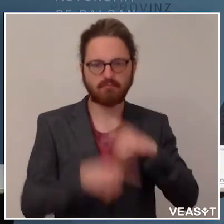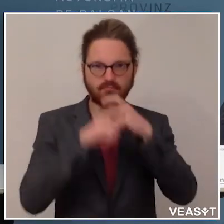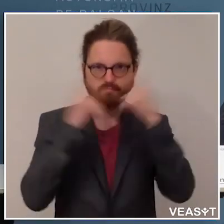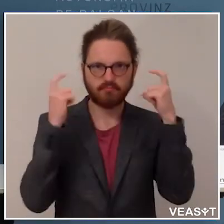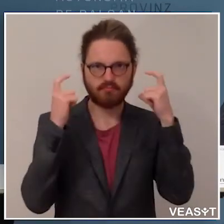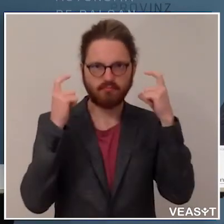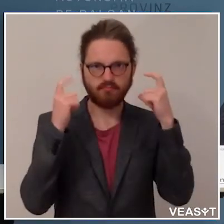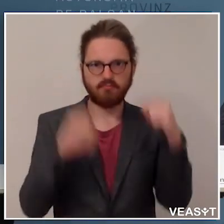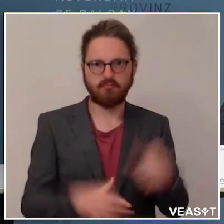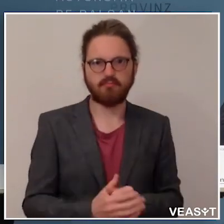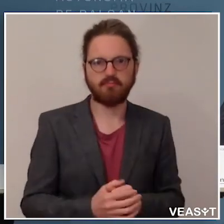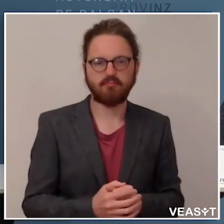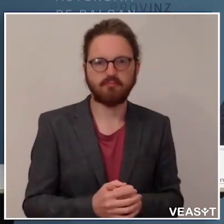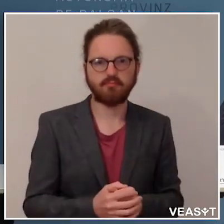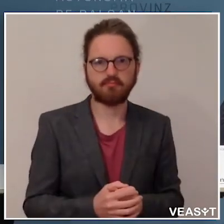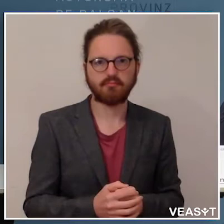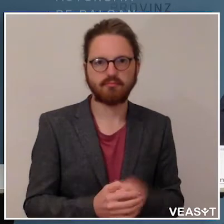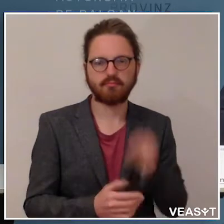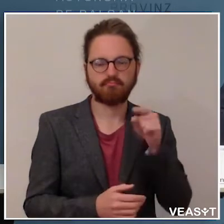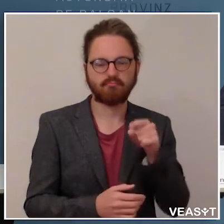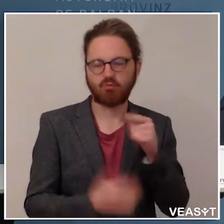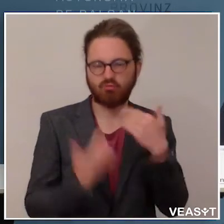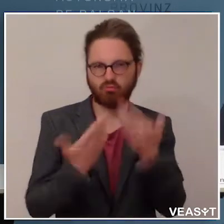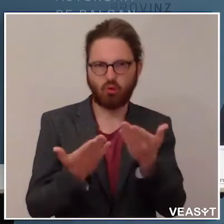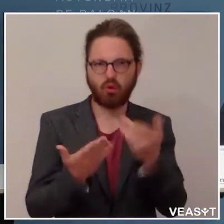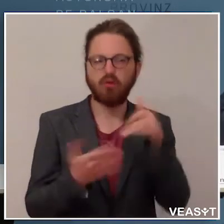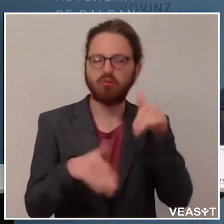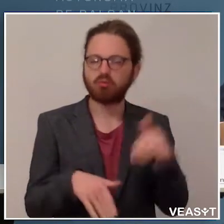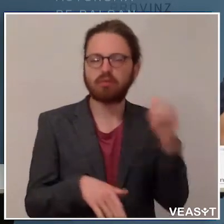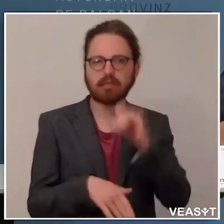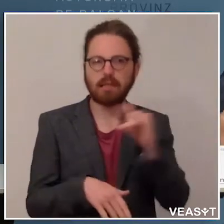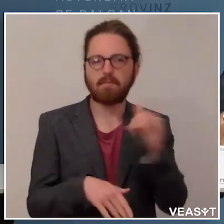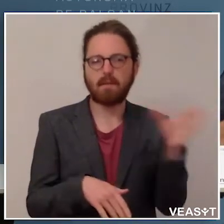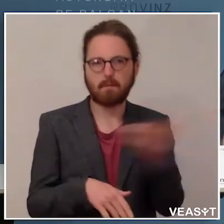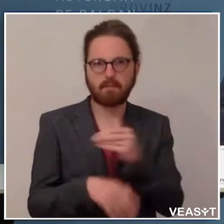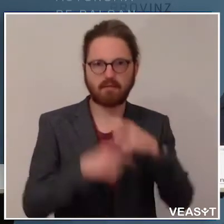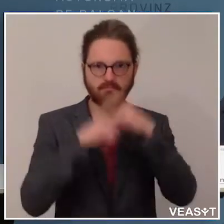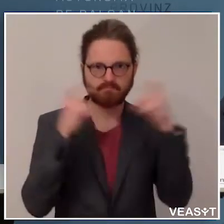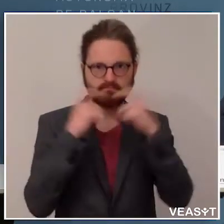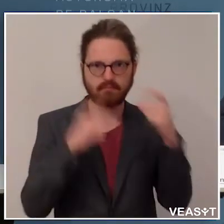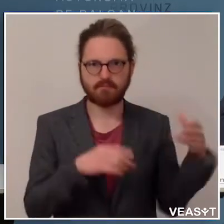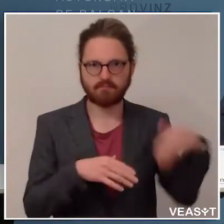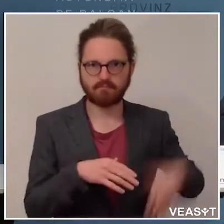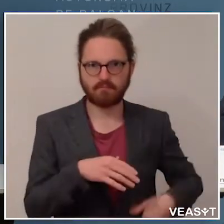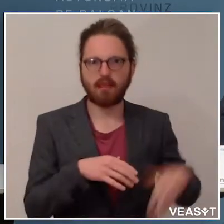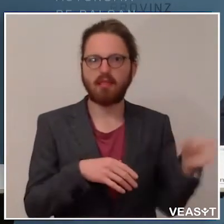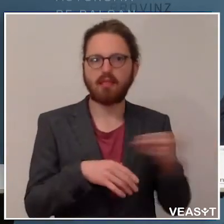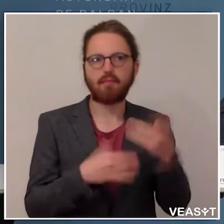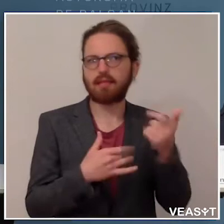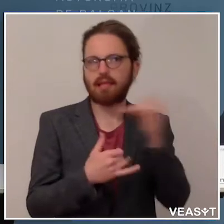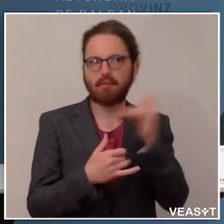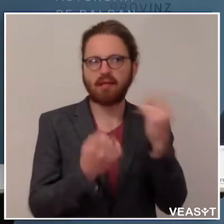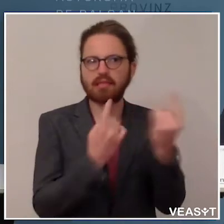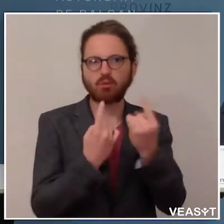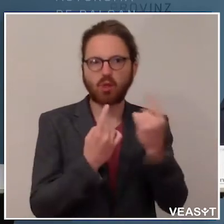mit einem geeigneten Schutz zu bedecken. Das ist das Prinzip. Deshalb muss man es auch immer mit sich führen, weil man ja auch immer wieder in die Situation geraten kann,